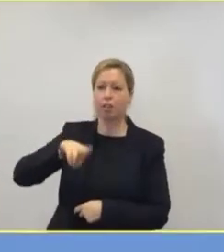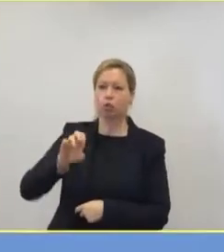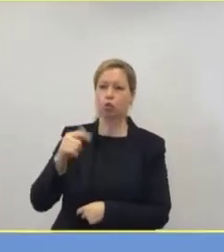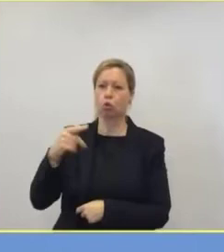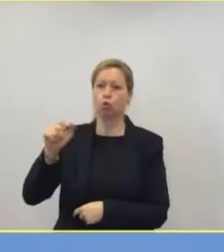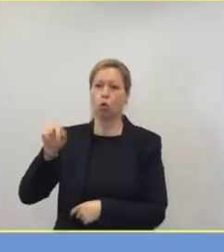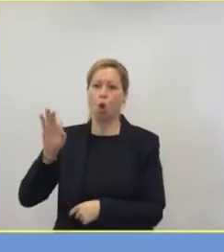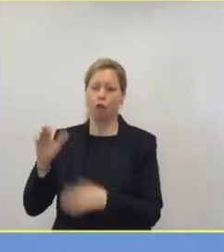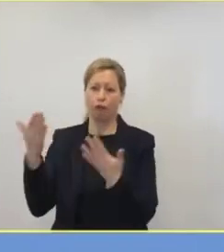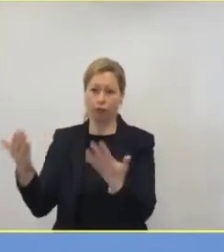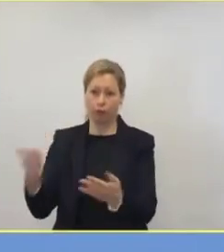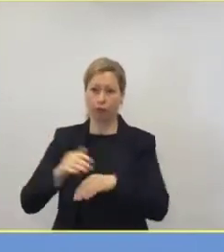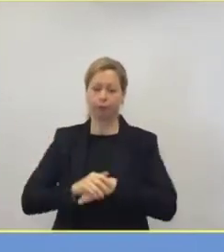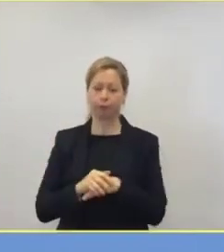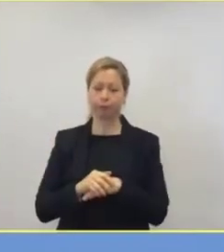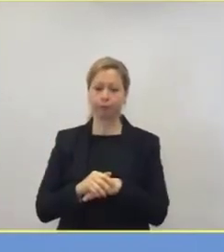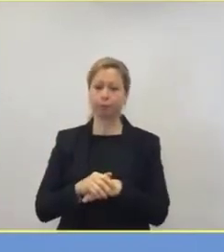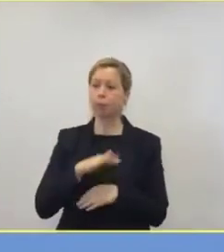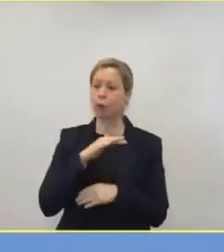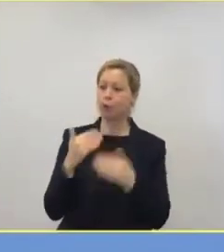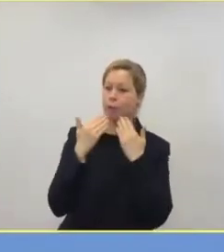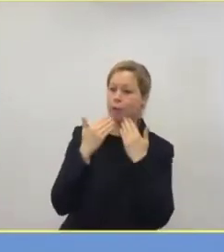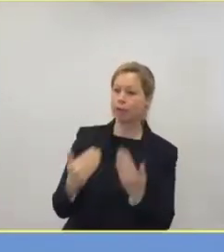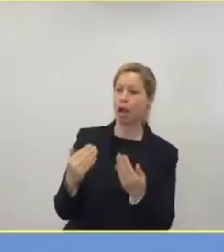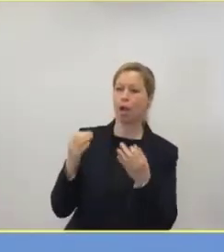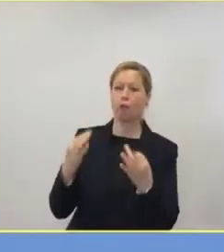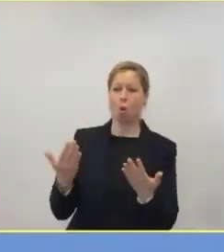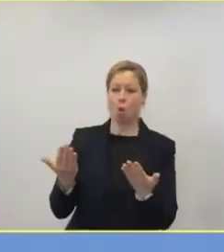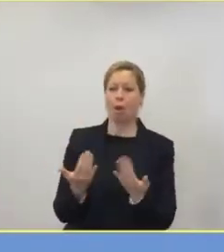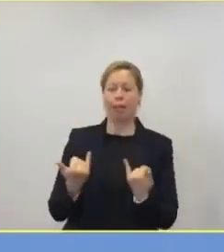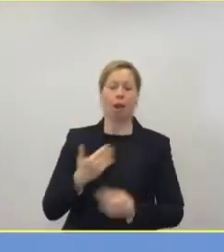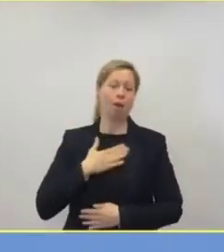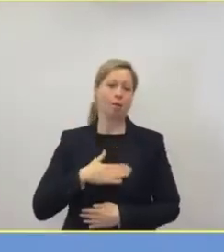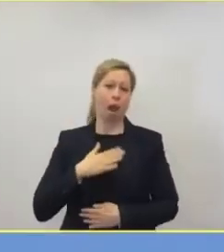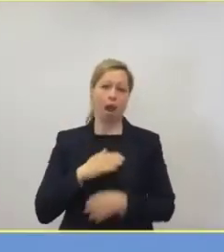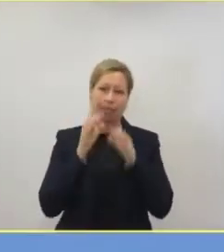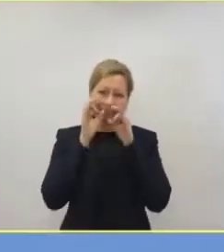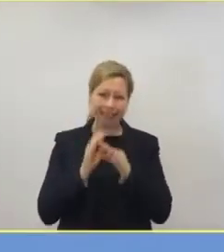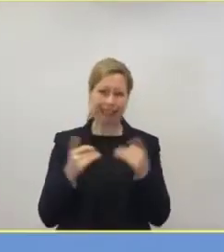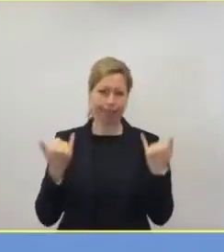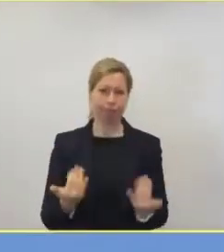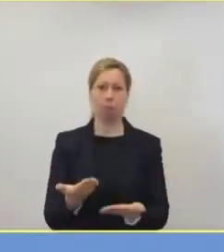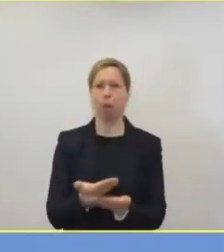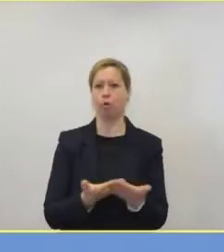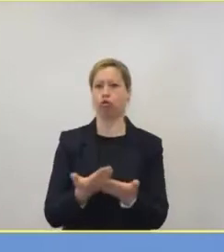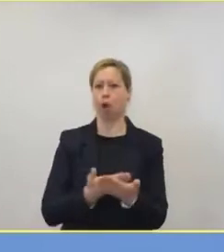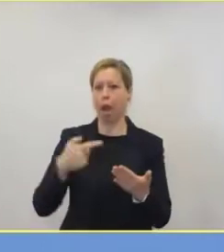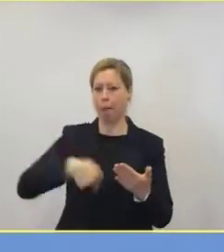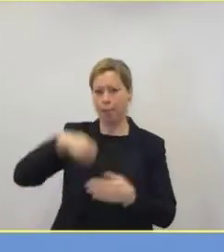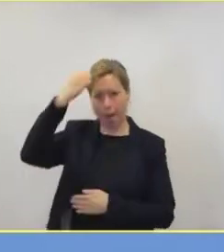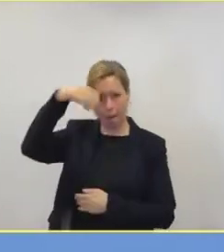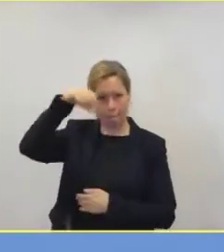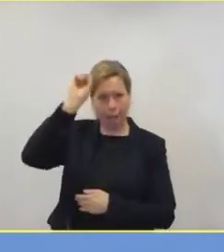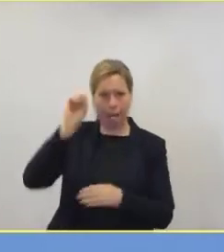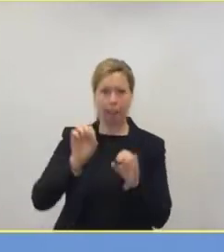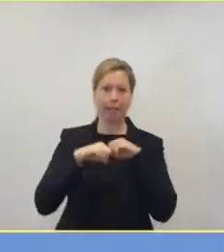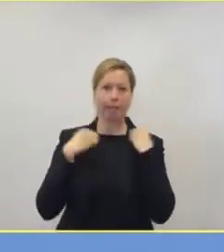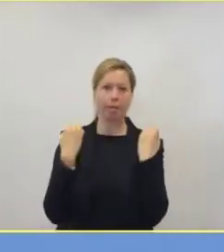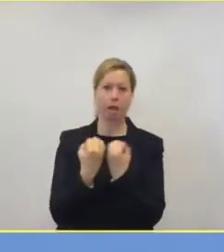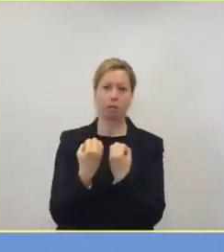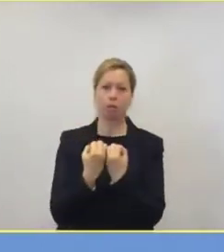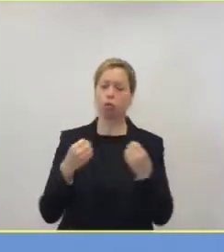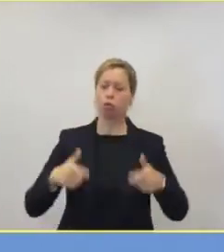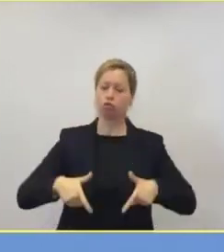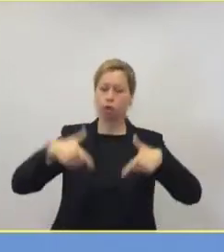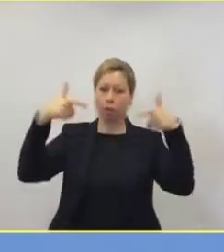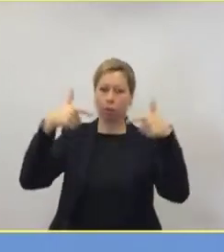für das Wort. Ich fange mal an mit der Berliner Situation und der Charité-Situation. Ich muss sagen, die Hauptstadt ist ein bisschen weiter